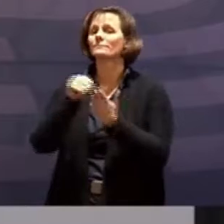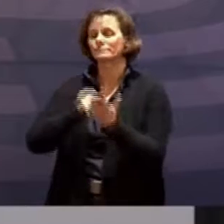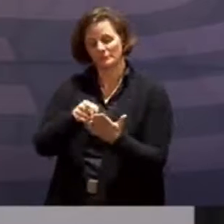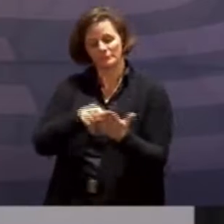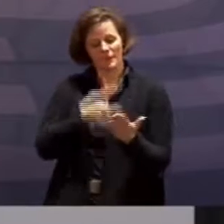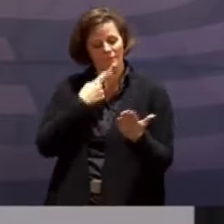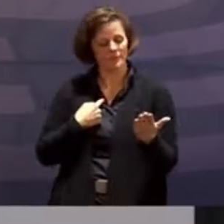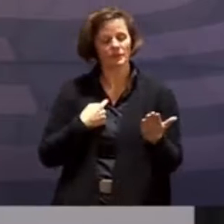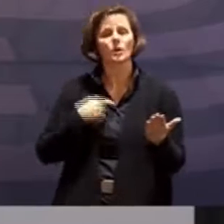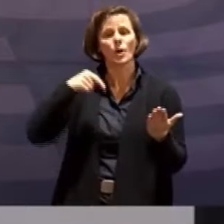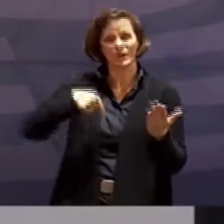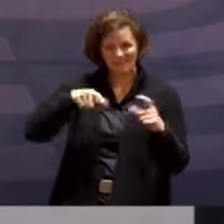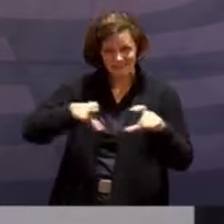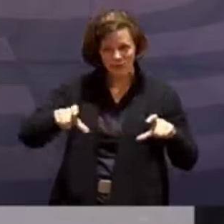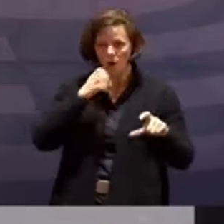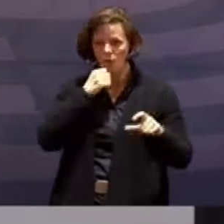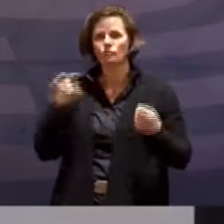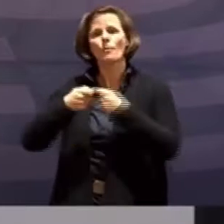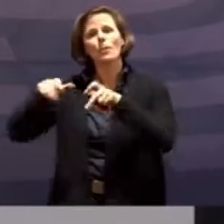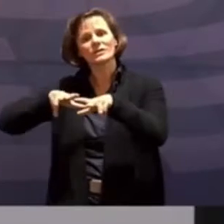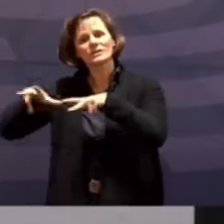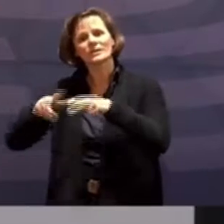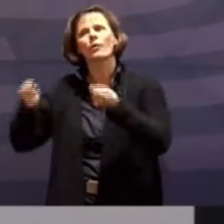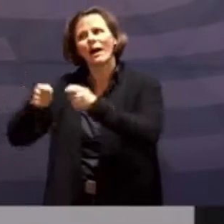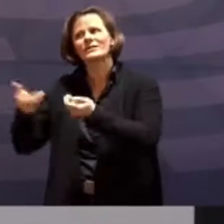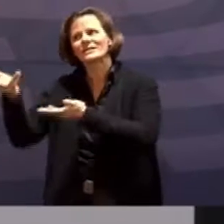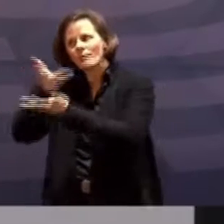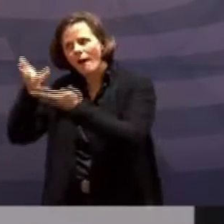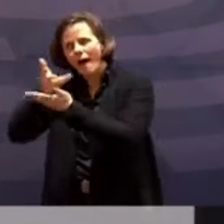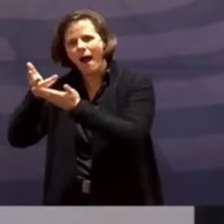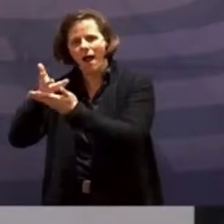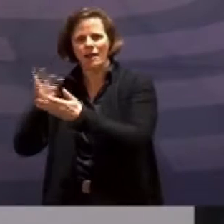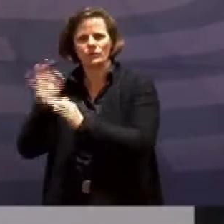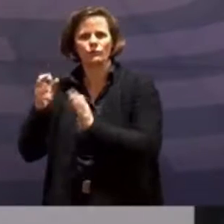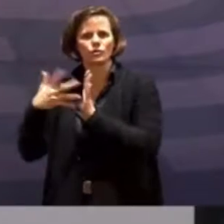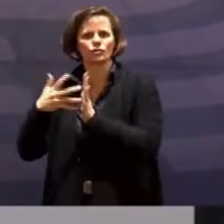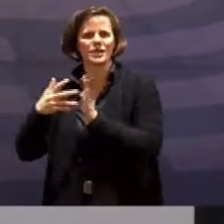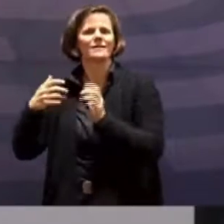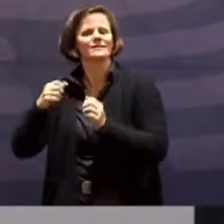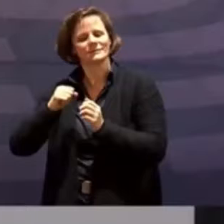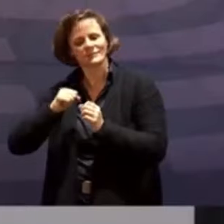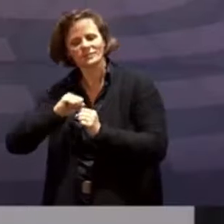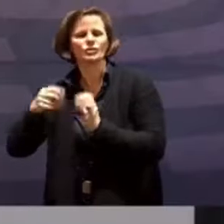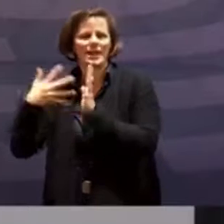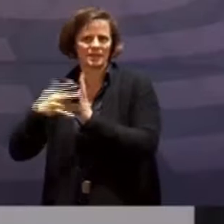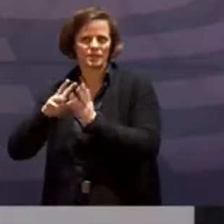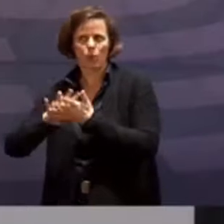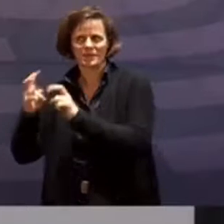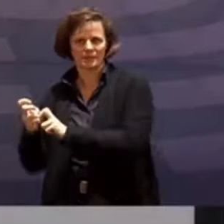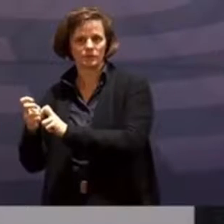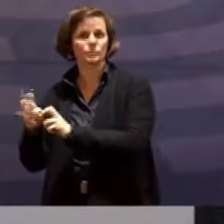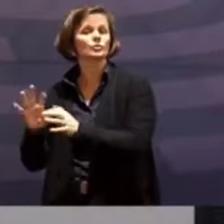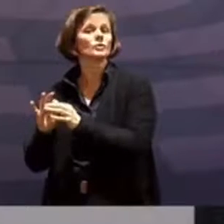noch in dieser Woche abschließend beraten. Dieser Abschnitt bezieht sich auf den Passus, wo es um die Schnelltests in den wirtschaftlichen Betrieben geht.